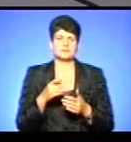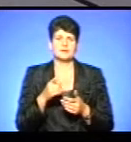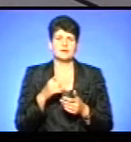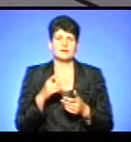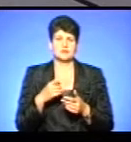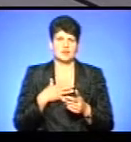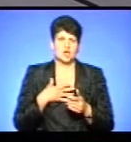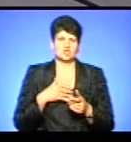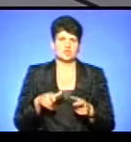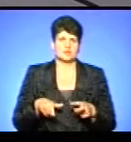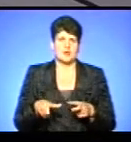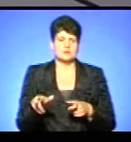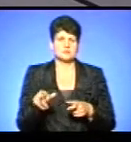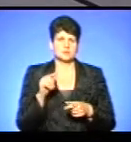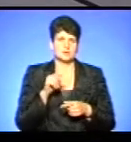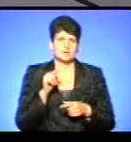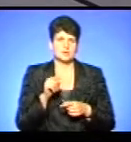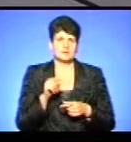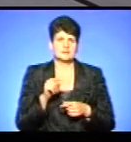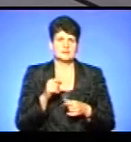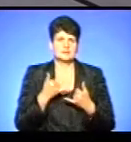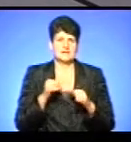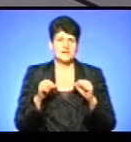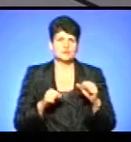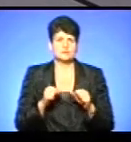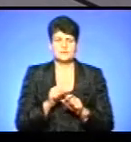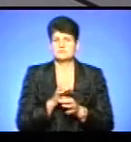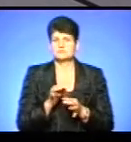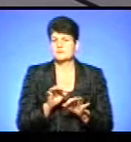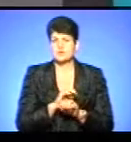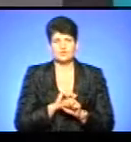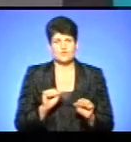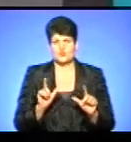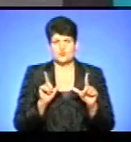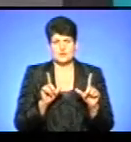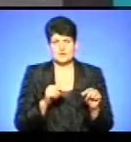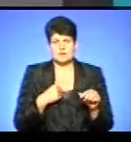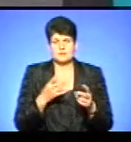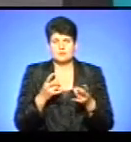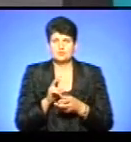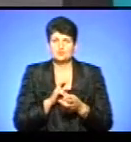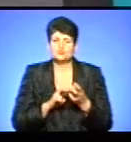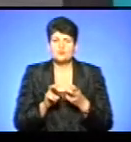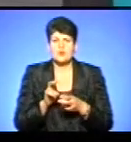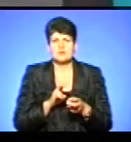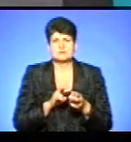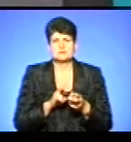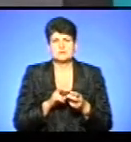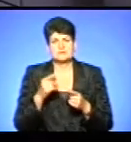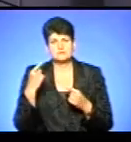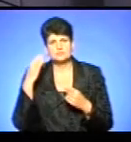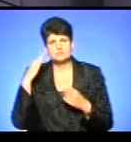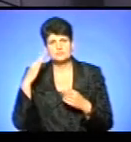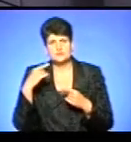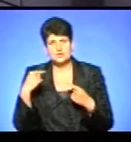наші траси, то рух по них для велосипедистів не дозволений. І нам треба було шукати якісь другорядні дороги.